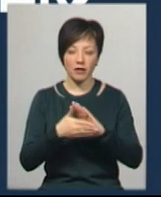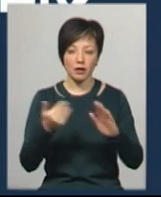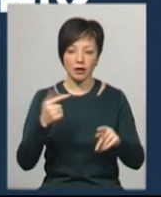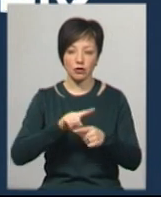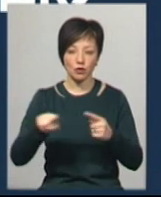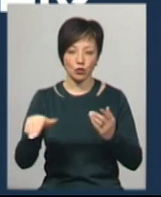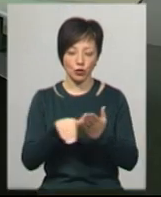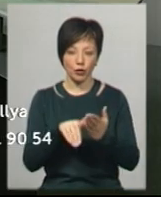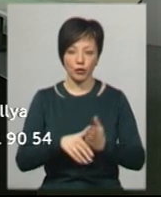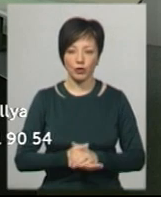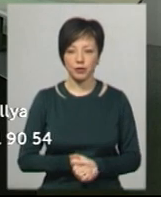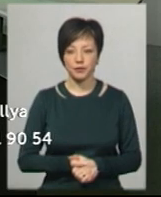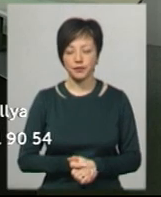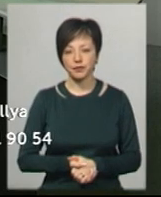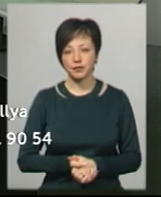швидку.